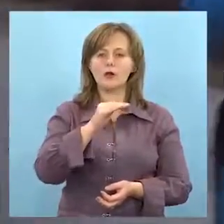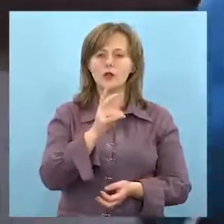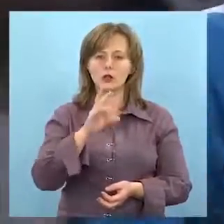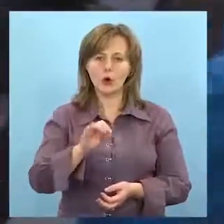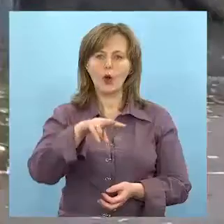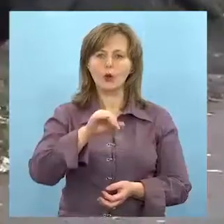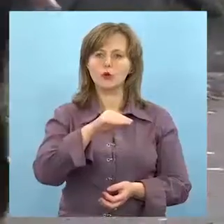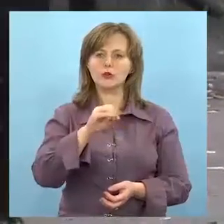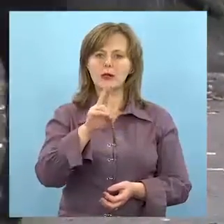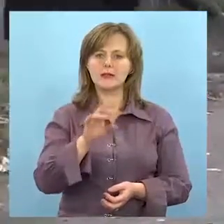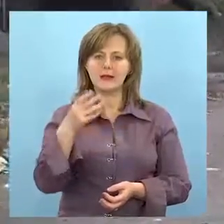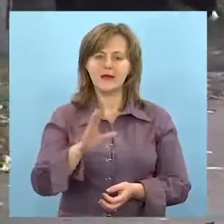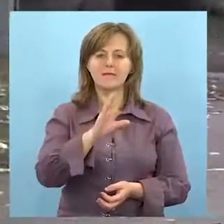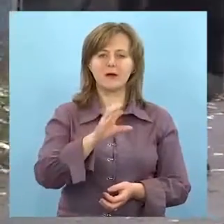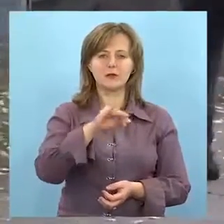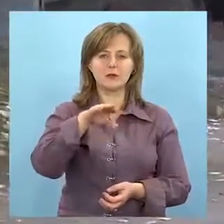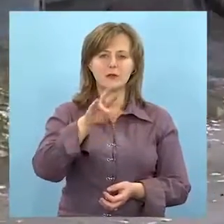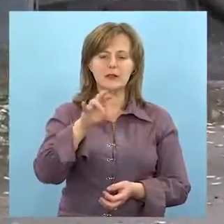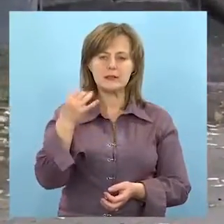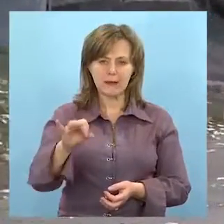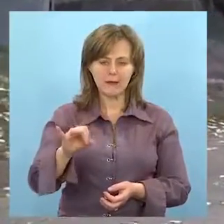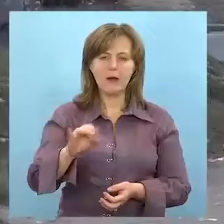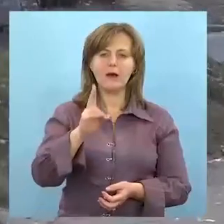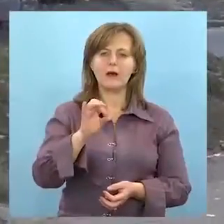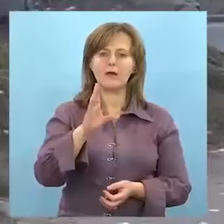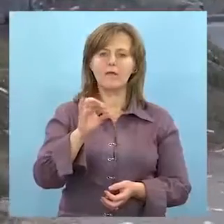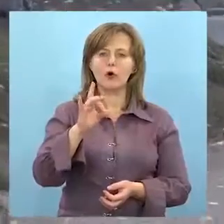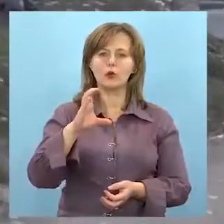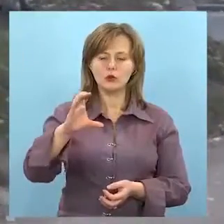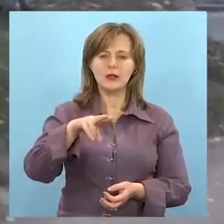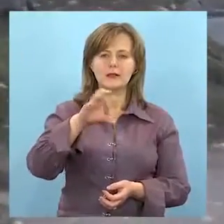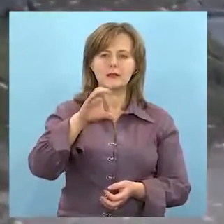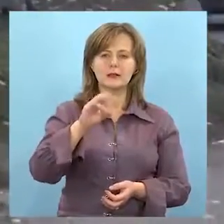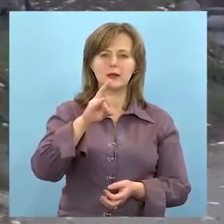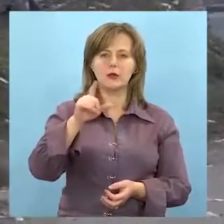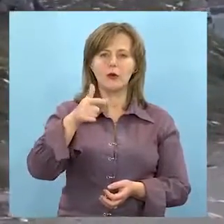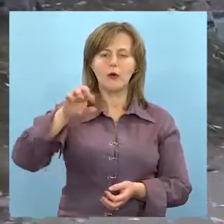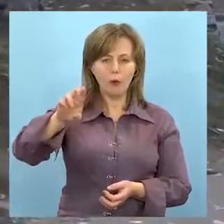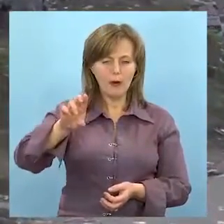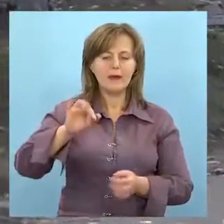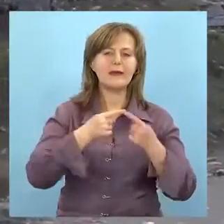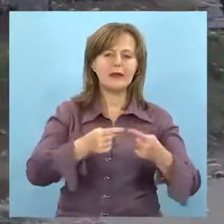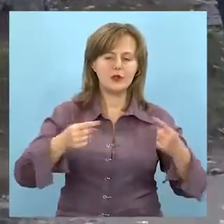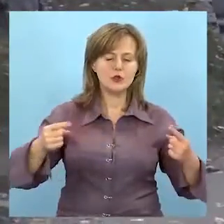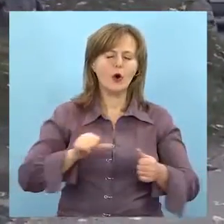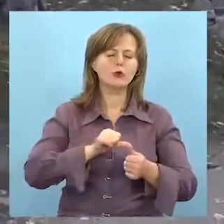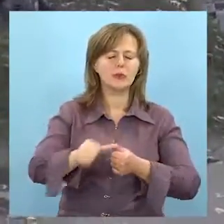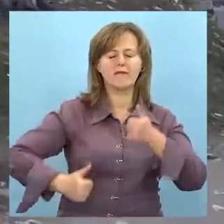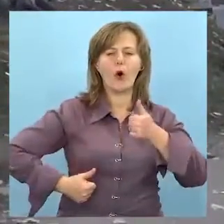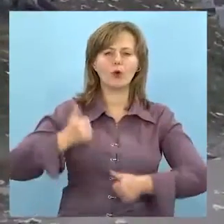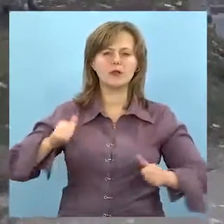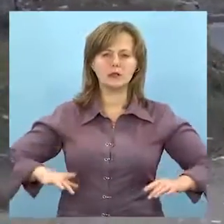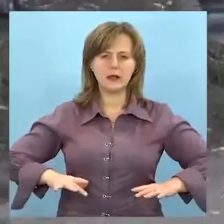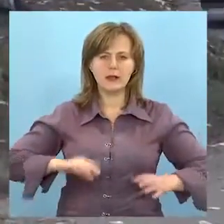Корженко, Ігор Лужецький, Павло Васютинський, Олександр Кривонос, Ліана Синюгуб та інші. Особлива